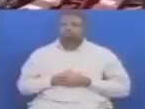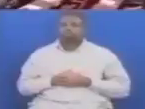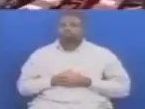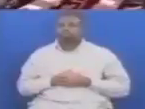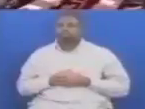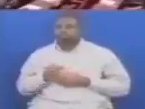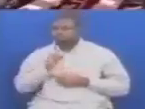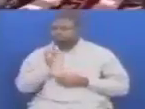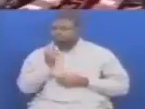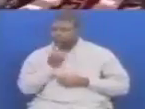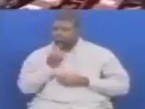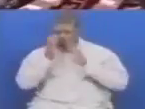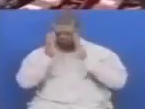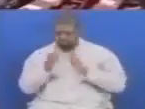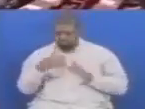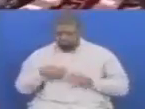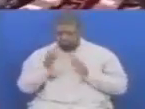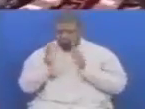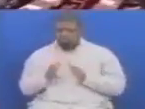Majibu ya swali hilo mwishimiwa zilumku